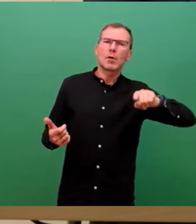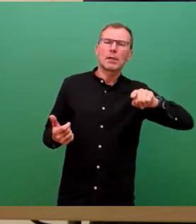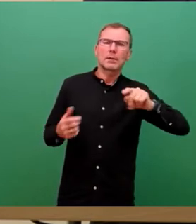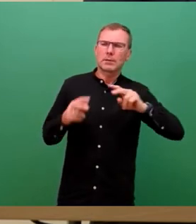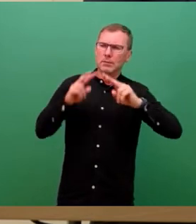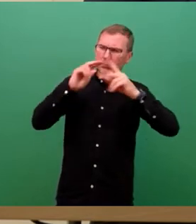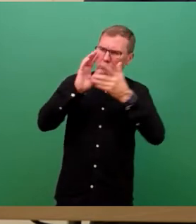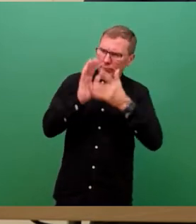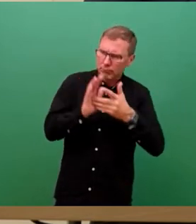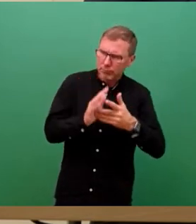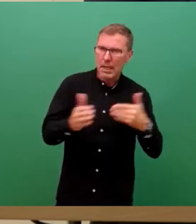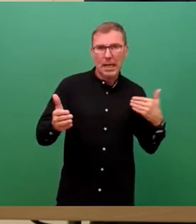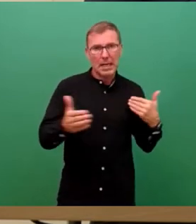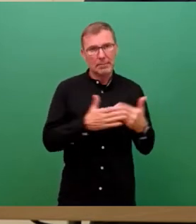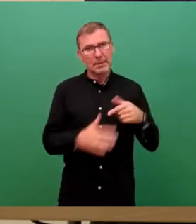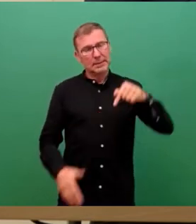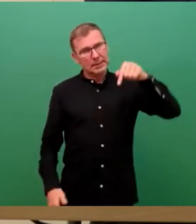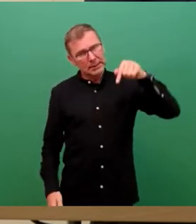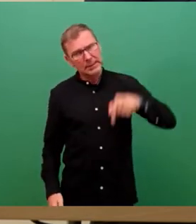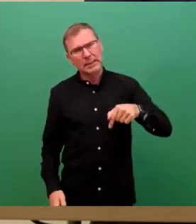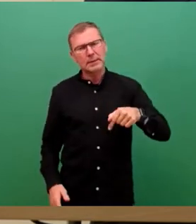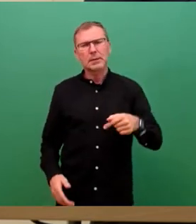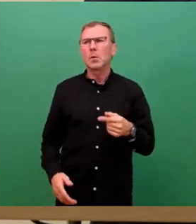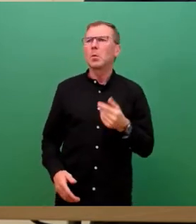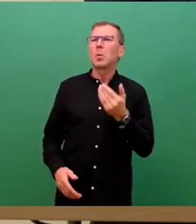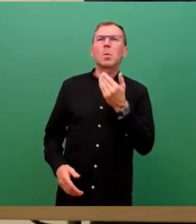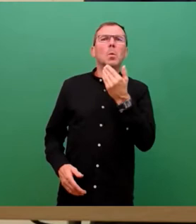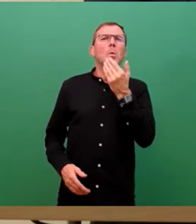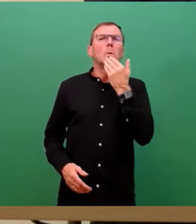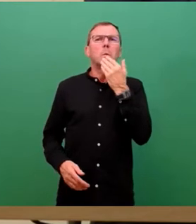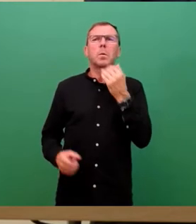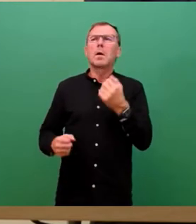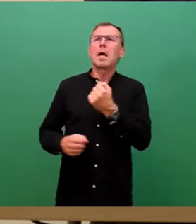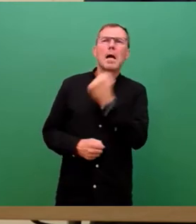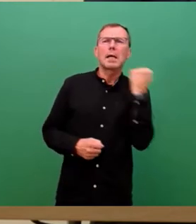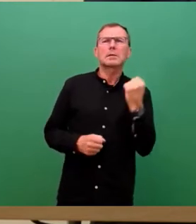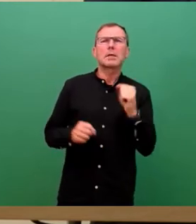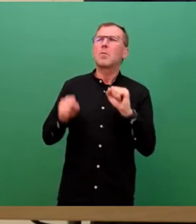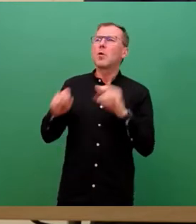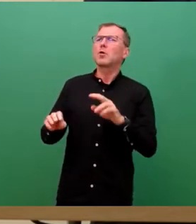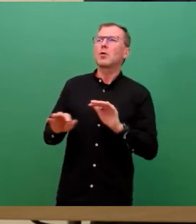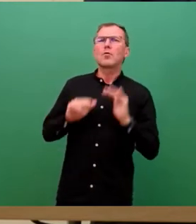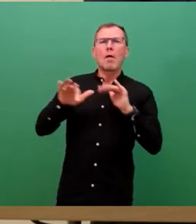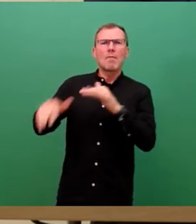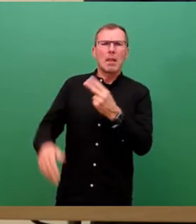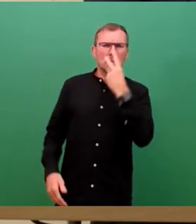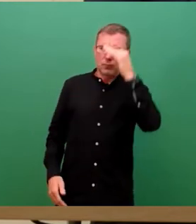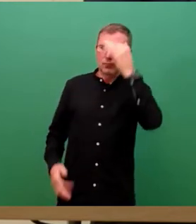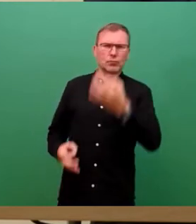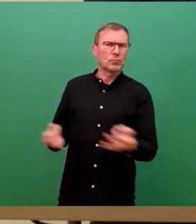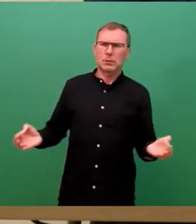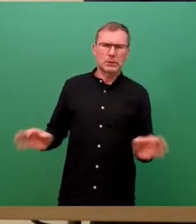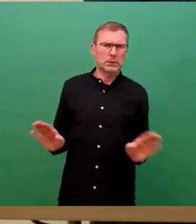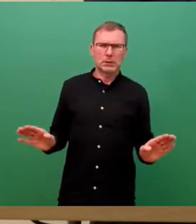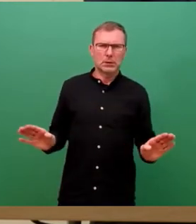Bis jetzt können wir keine signifikante Kündigung sehen. Man muss jetzt mal sehen,